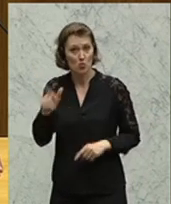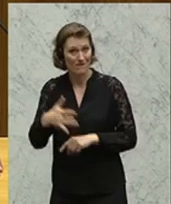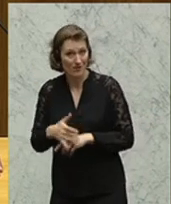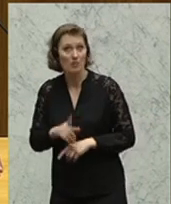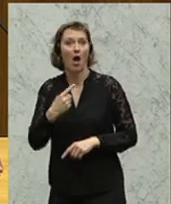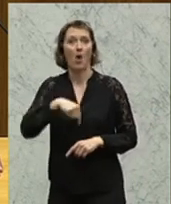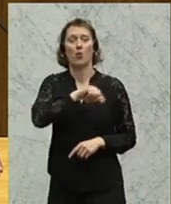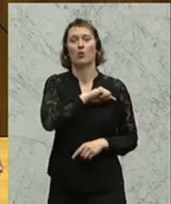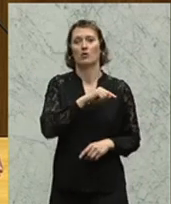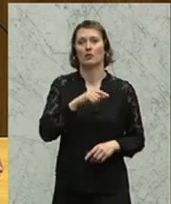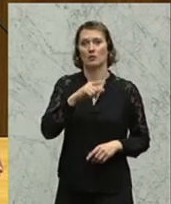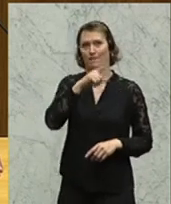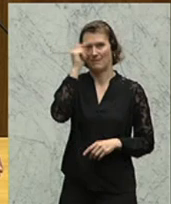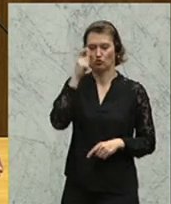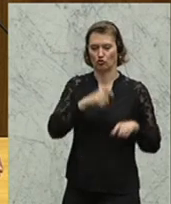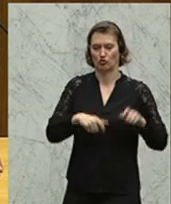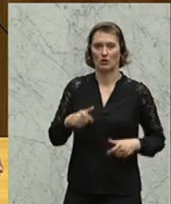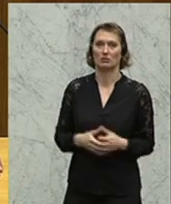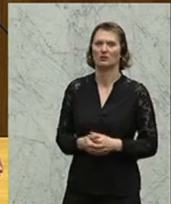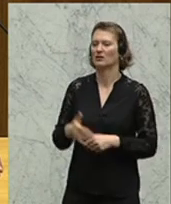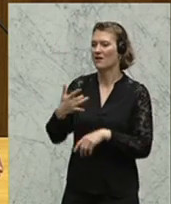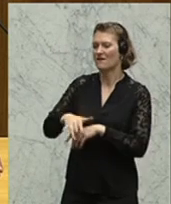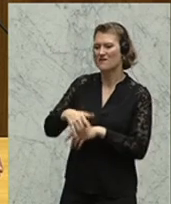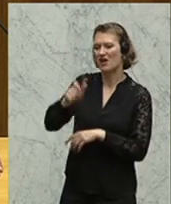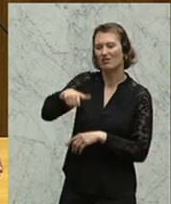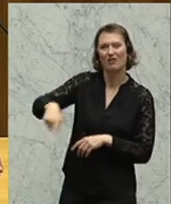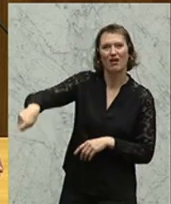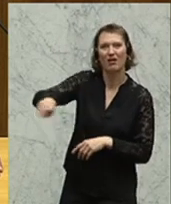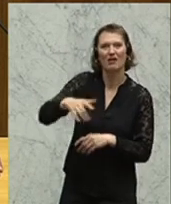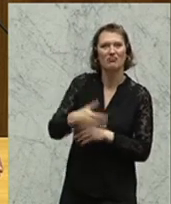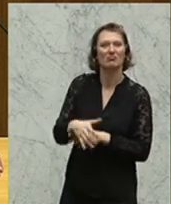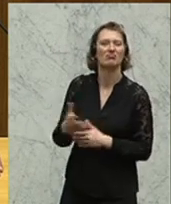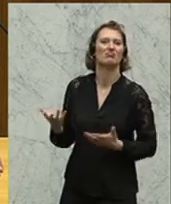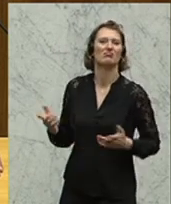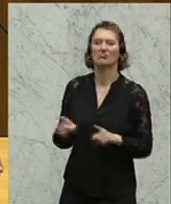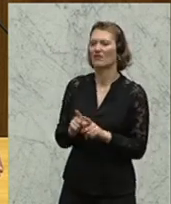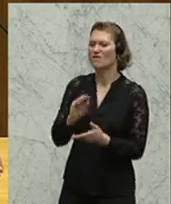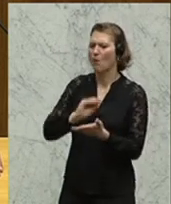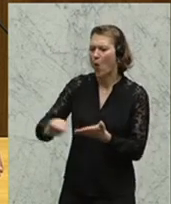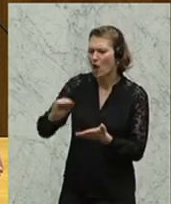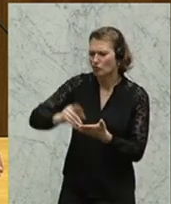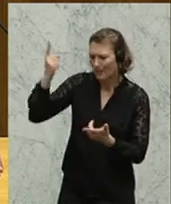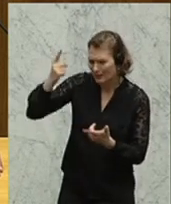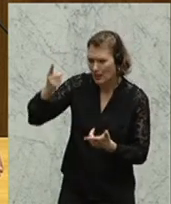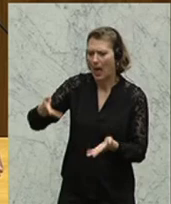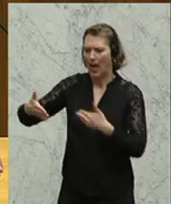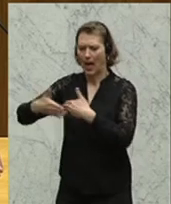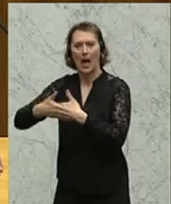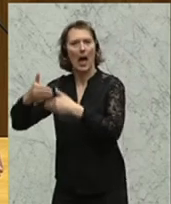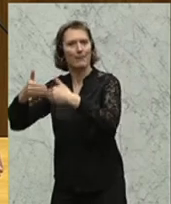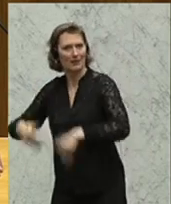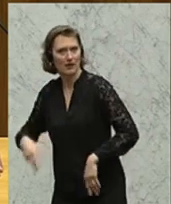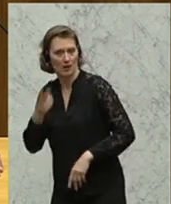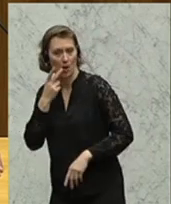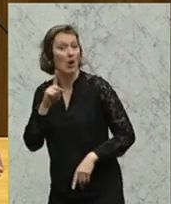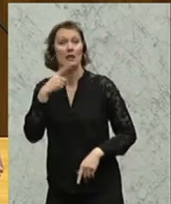Die Wirte, geschätzte Damen und Herren, werden entmündigt, indem man ihnen vorschreibt, einmal müssen sie abtrennen, dann müssen sie wieder